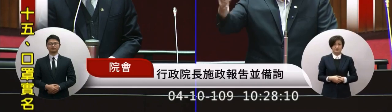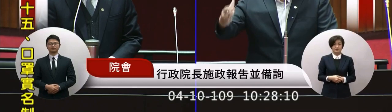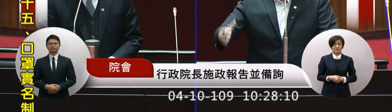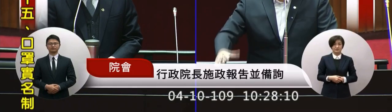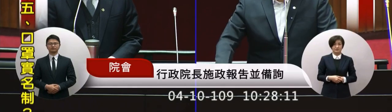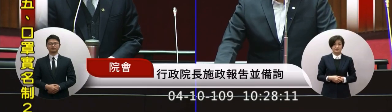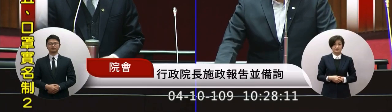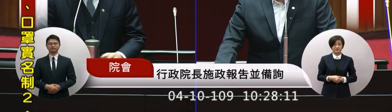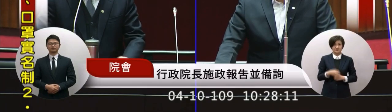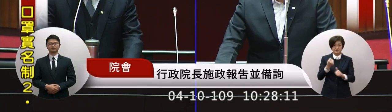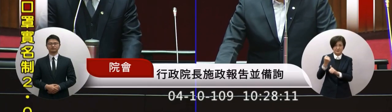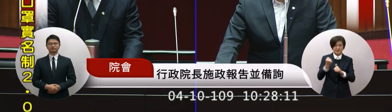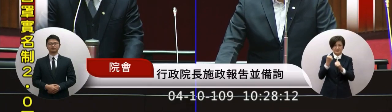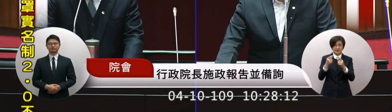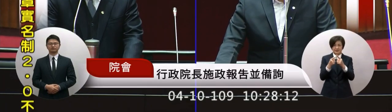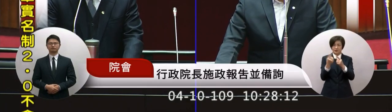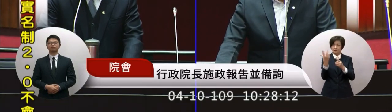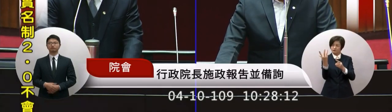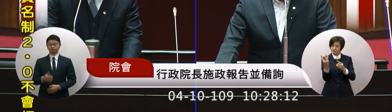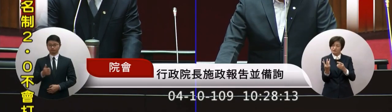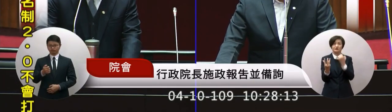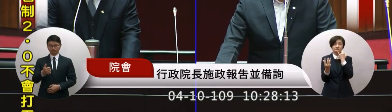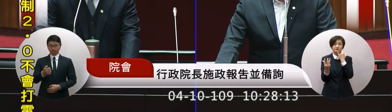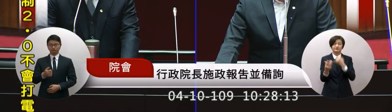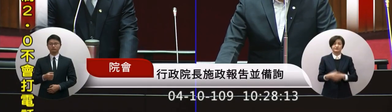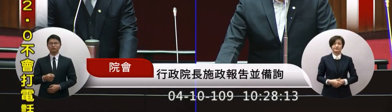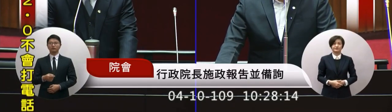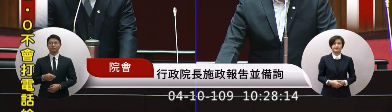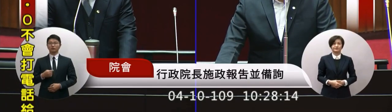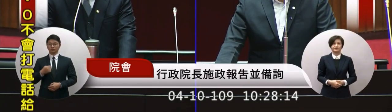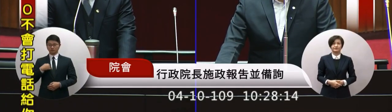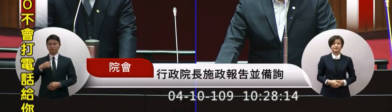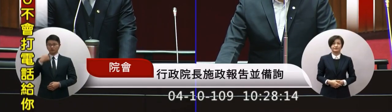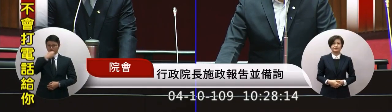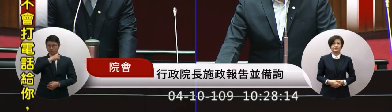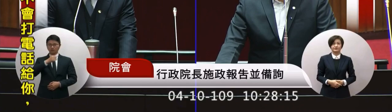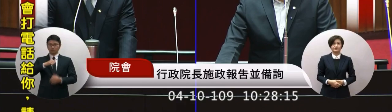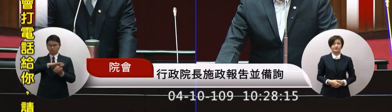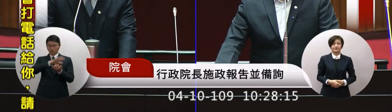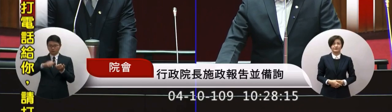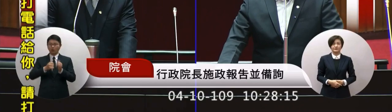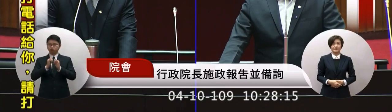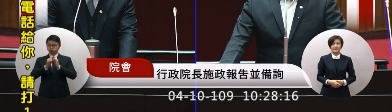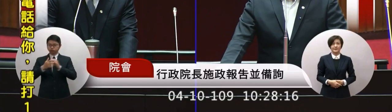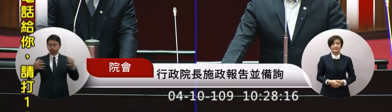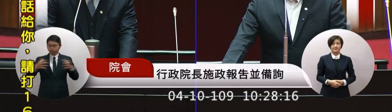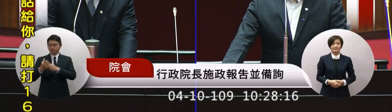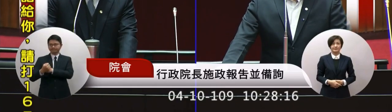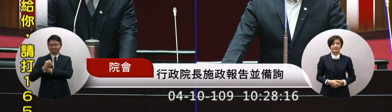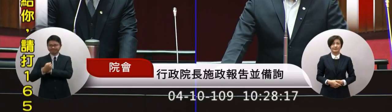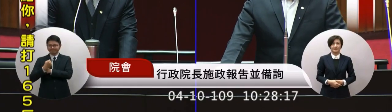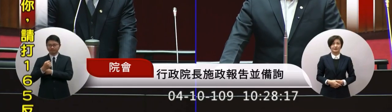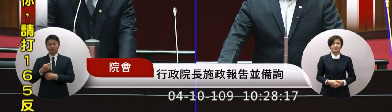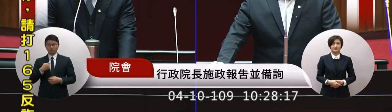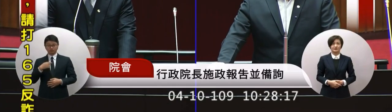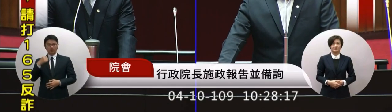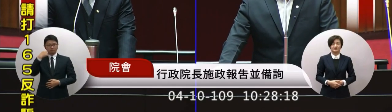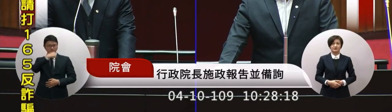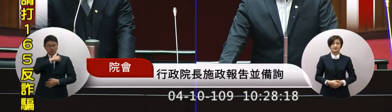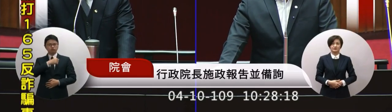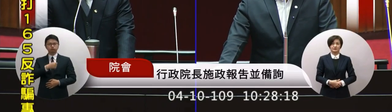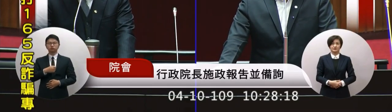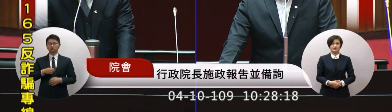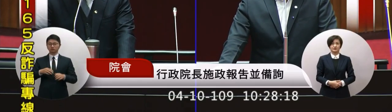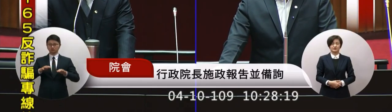就是人流謝謝經過國人同胞大家一起的努力台灣是很不容易